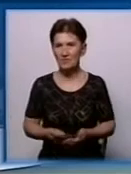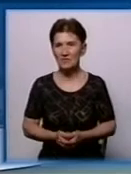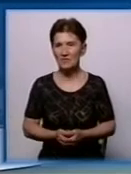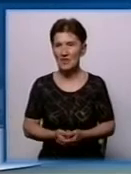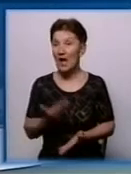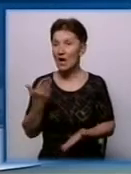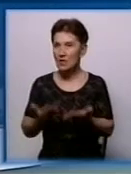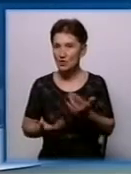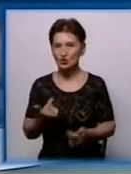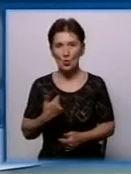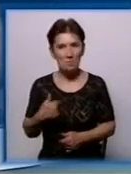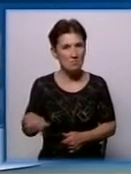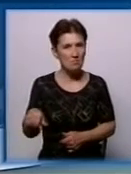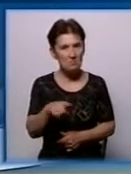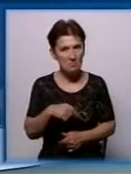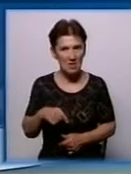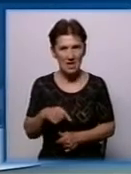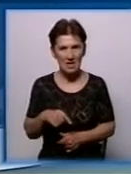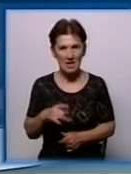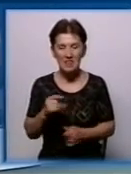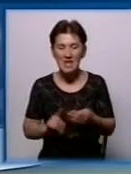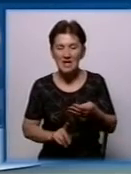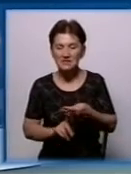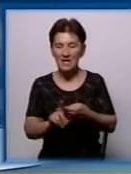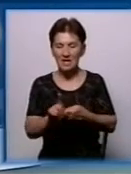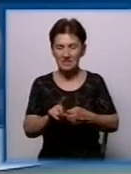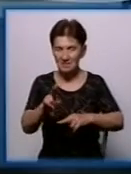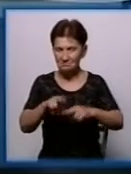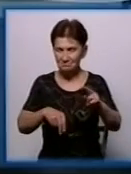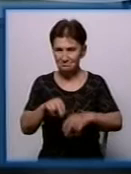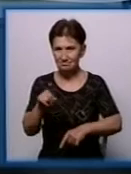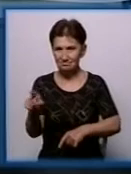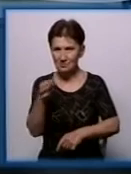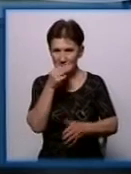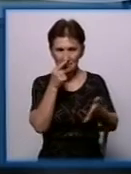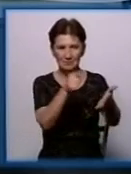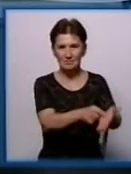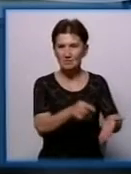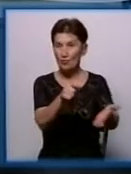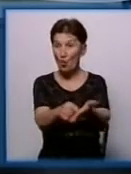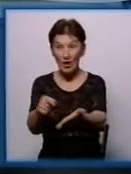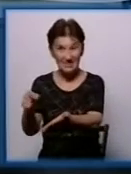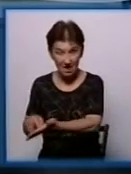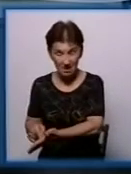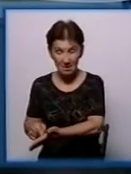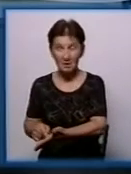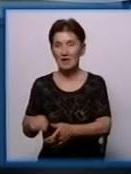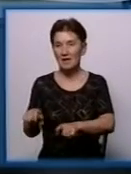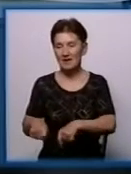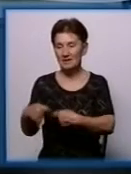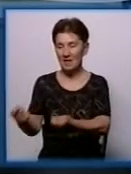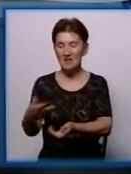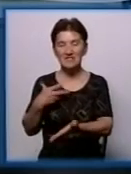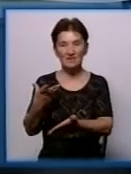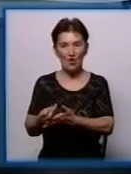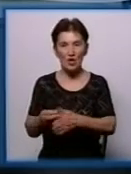Якщо б ми вчасно цей недолік їм на стадії реконструкції викрали, показали в вигляді приписа, дали свої пропозиції до